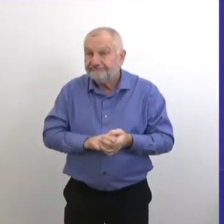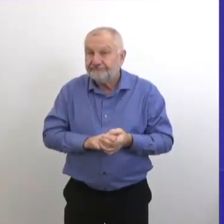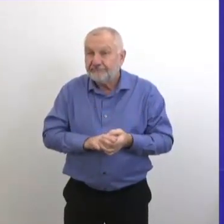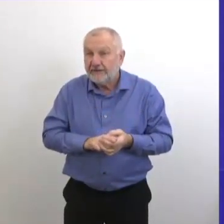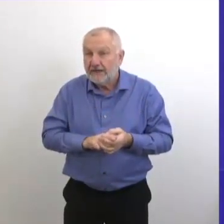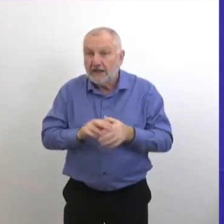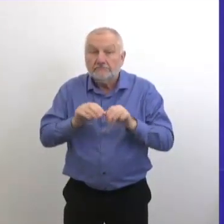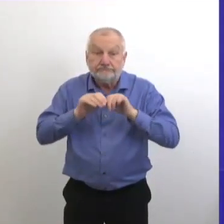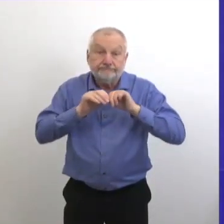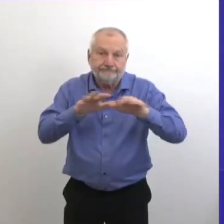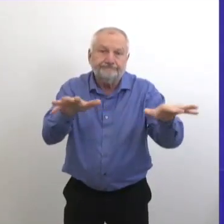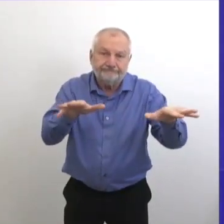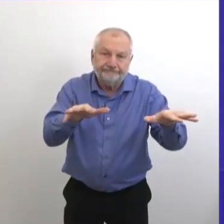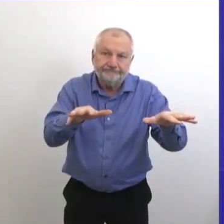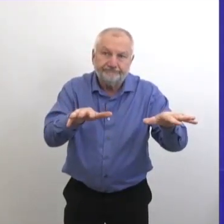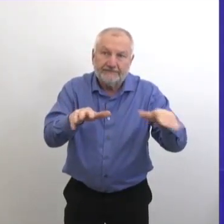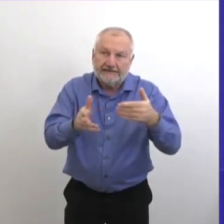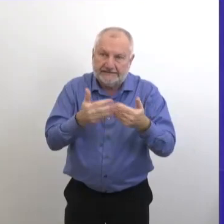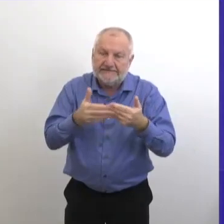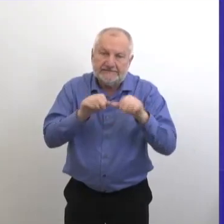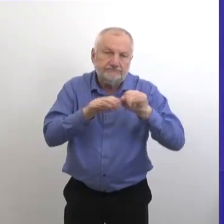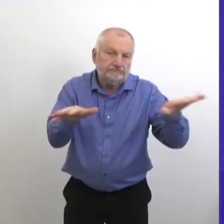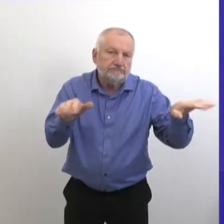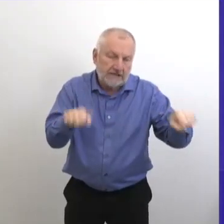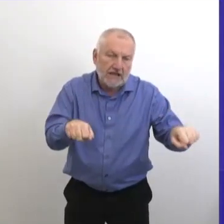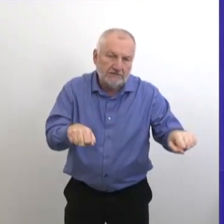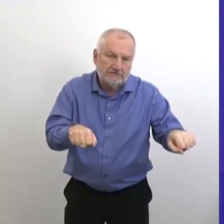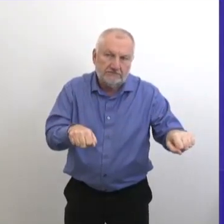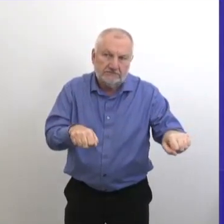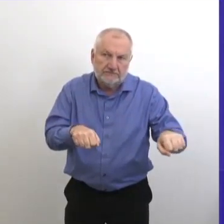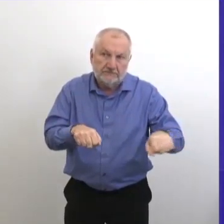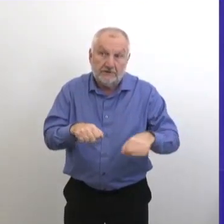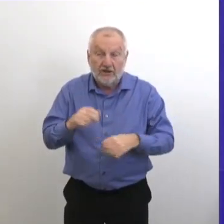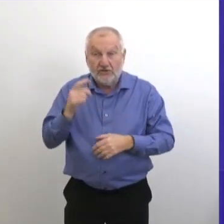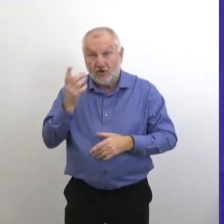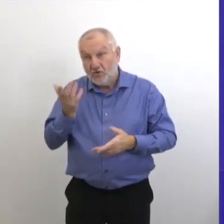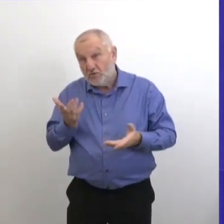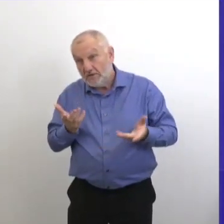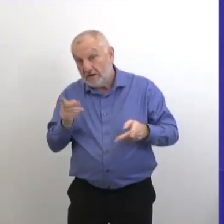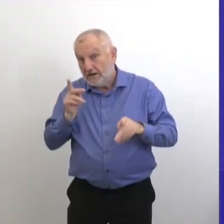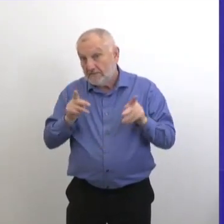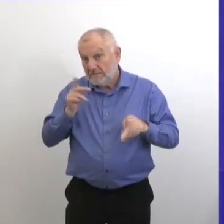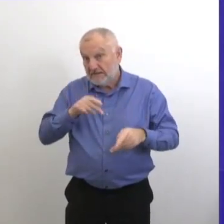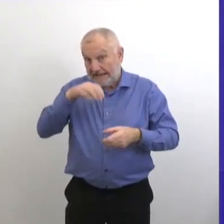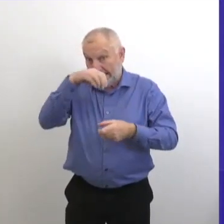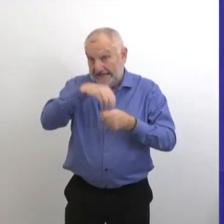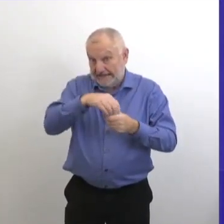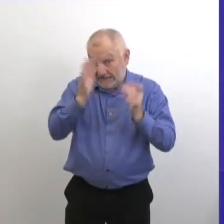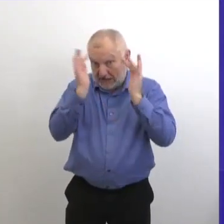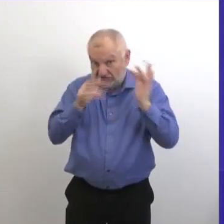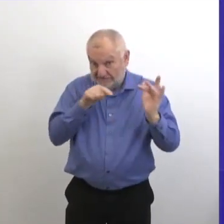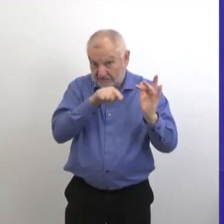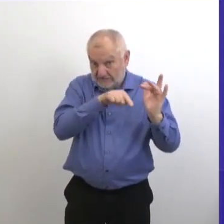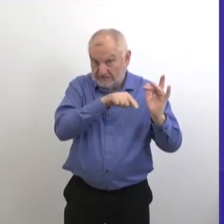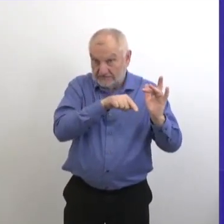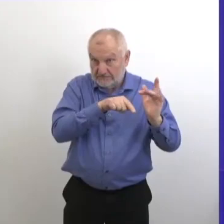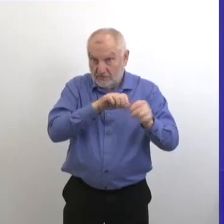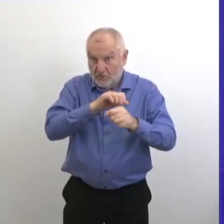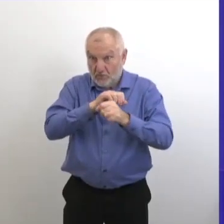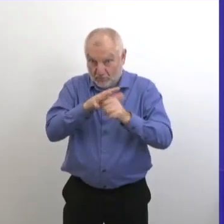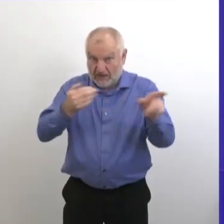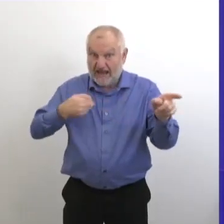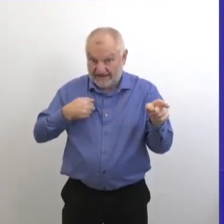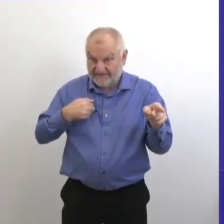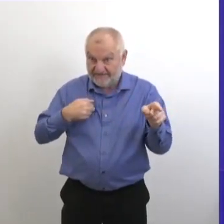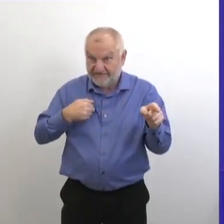travailler pour fournir des données supplémentaires qui vont offrir plus de détails sur les gens qui sont à l'hôpital avec la COVID-19 mais qui ne sont pas